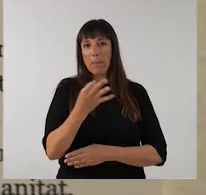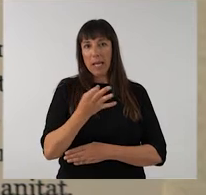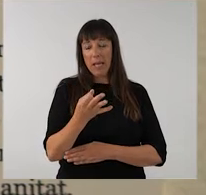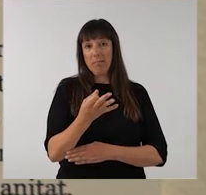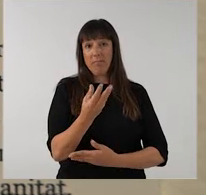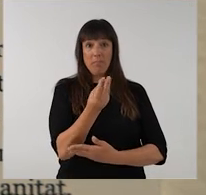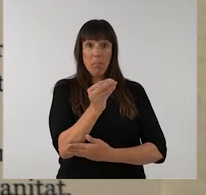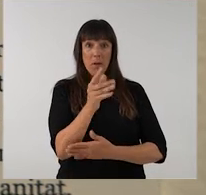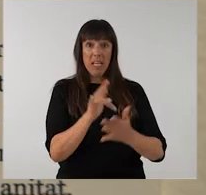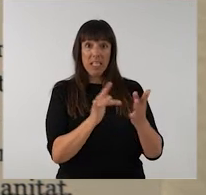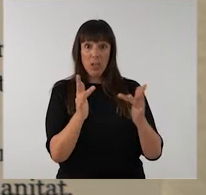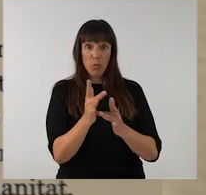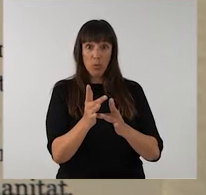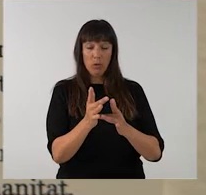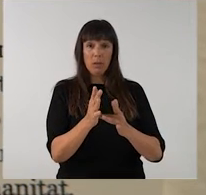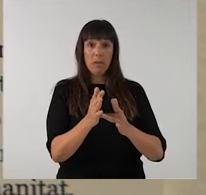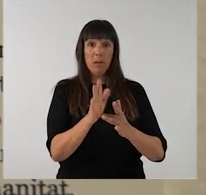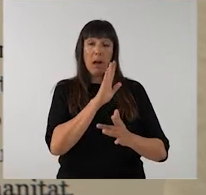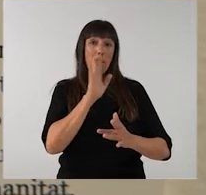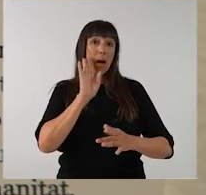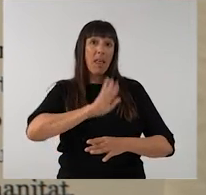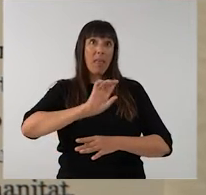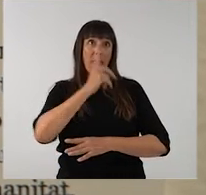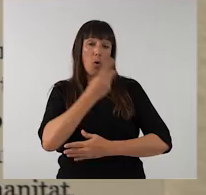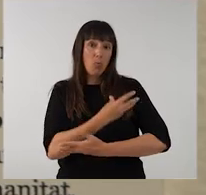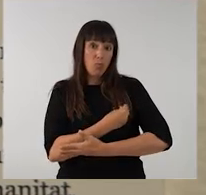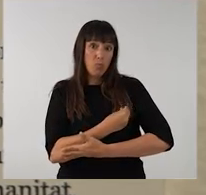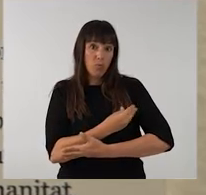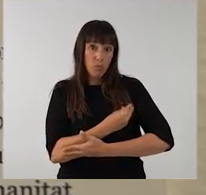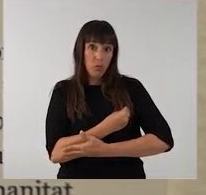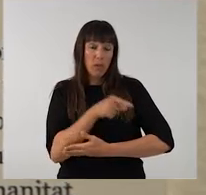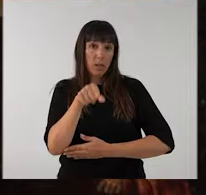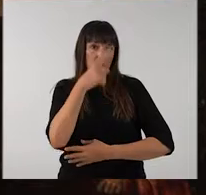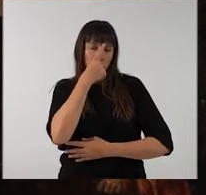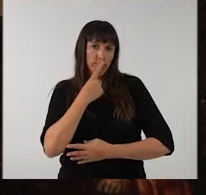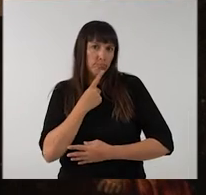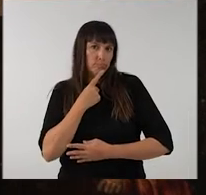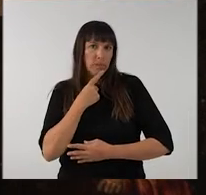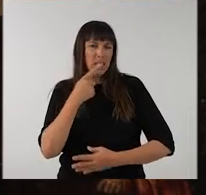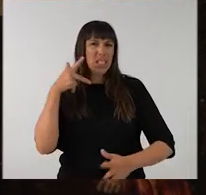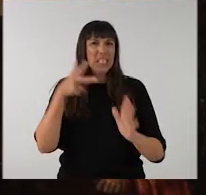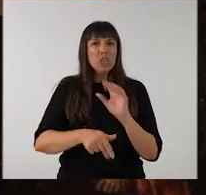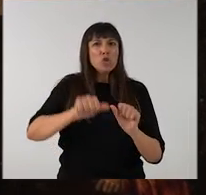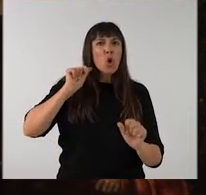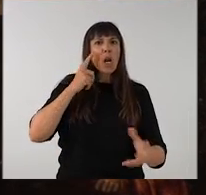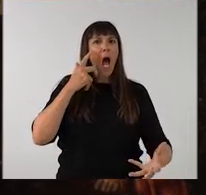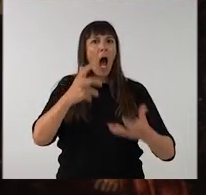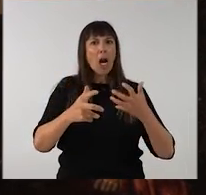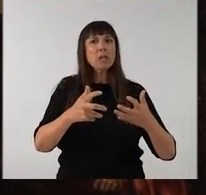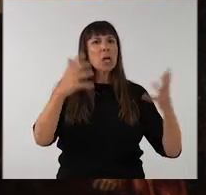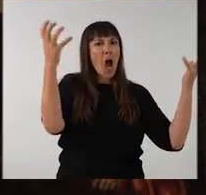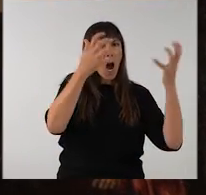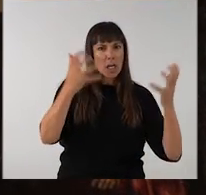en què veiem la Mare de Déu allatant el nen Jesús, que de nou és una imatge que està molt present a la història de l'art, però que en un